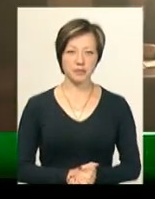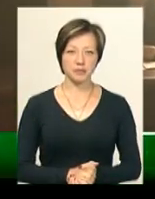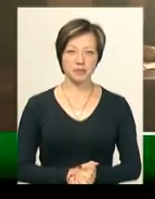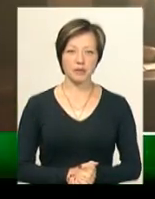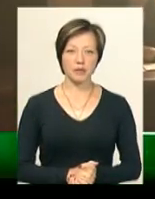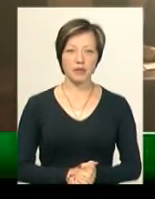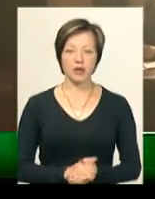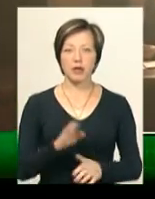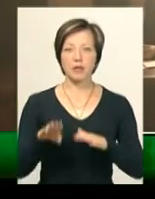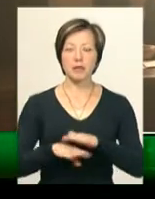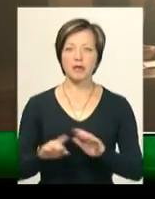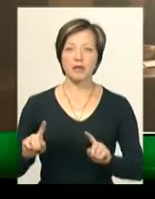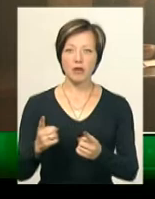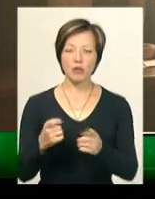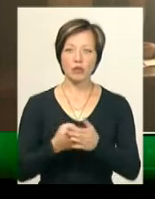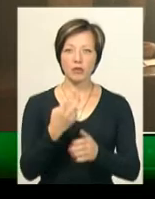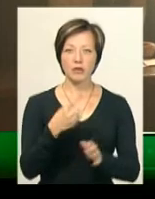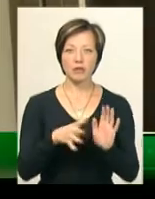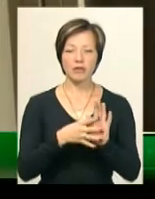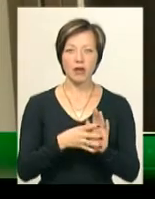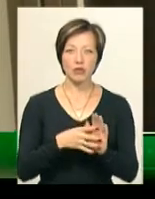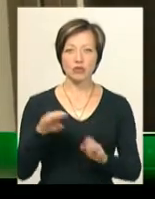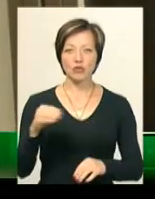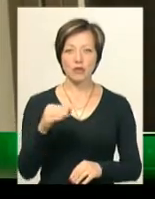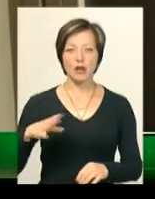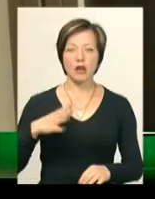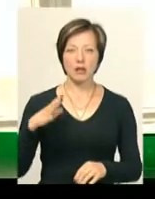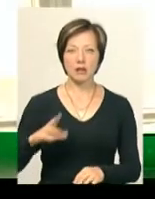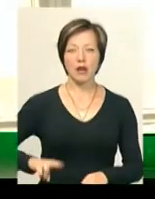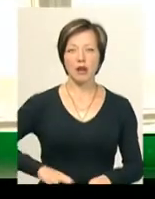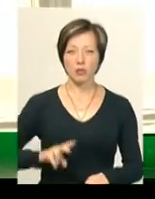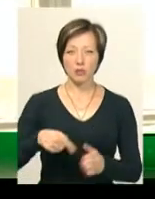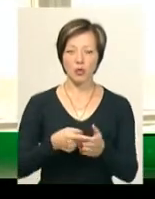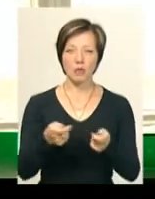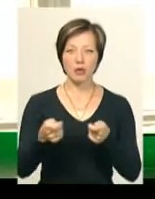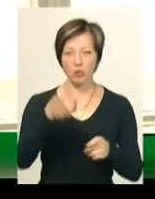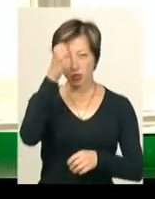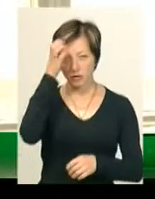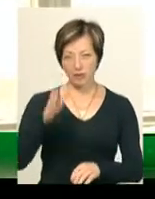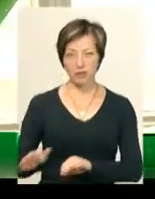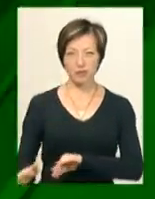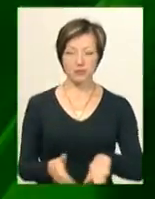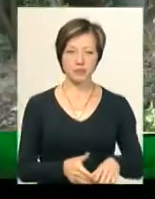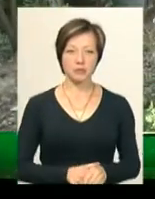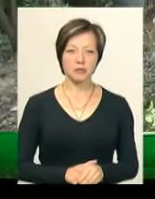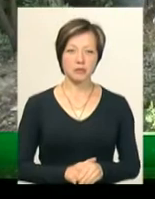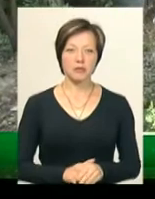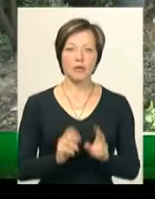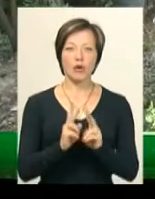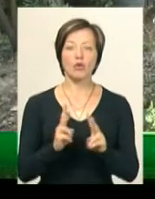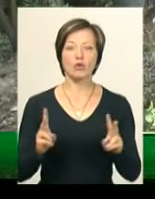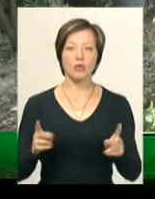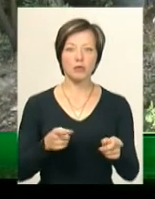Під вартою до 29 жовтня залишив суд екс-директора міського департаменту освіти Романа Миколаєва. Хто